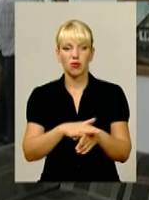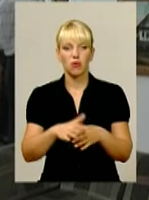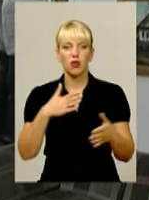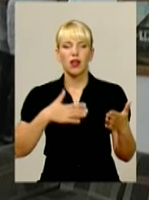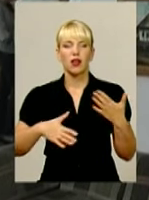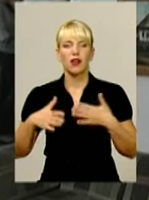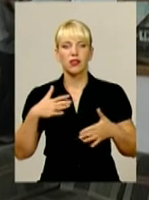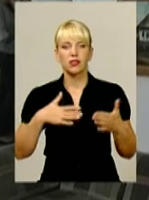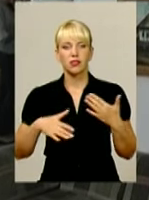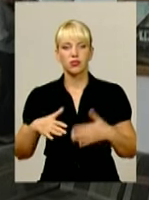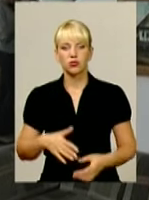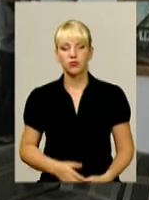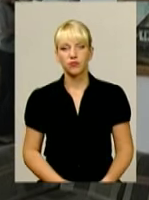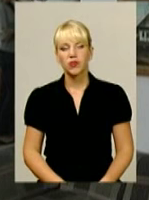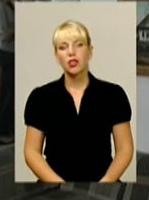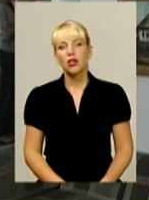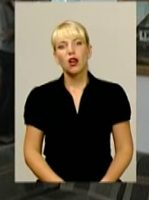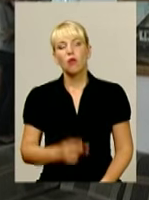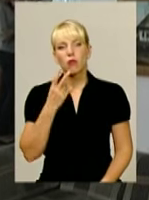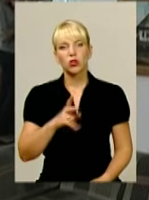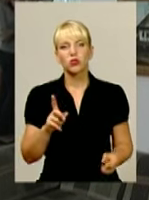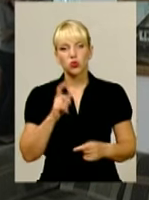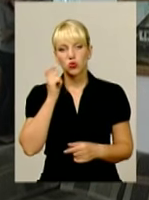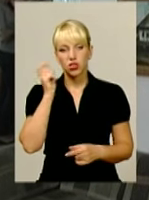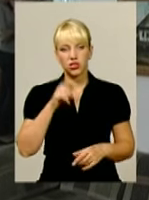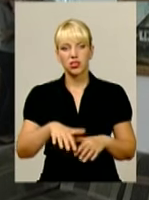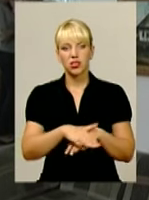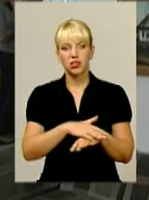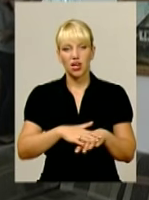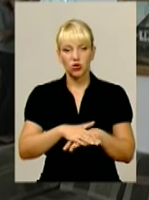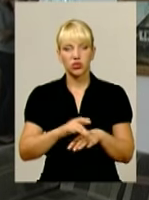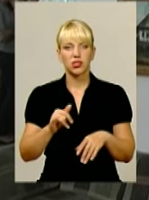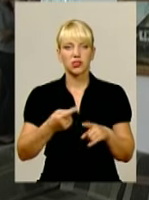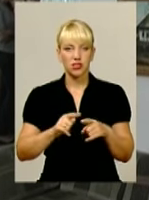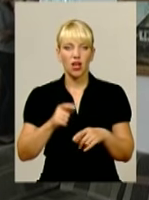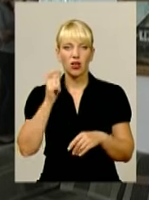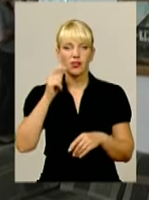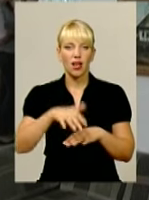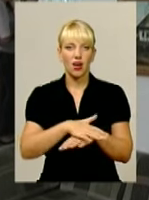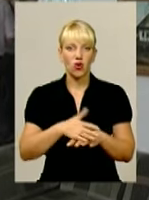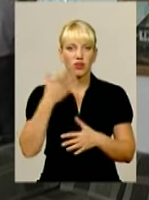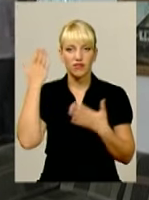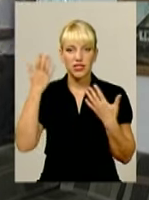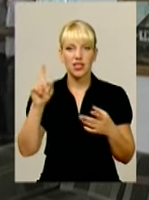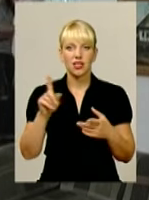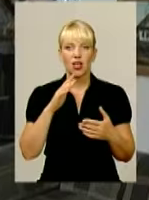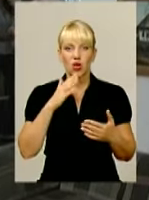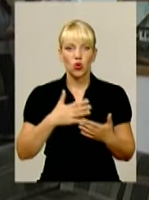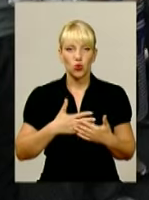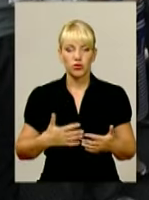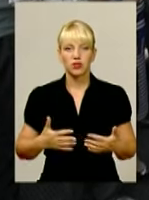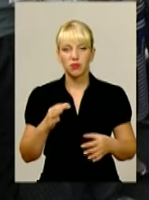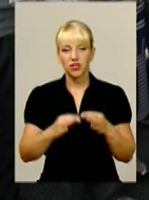радістю, показують, що український народ – народ веселий, народ, який любить життя, любить